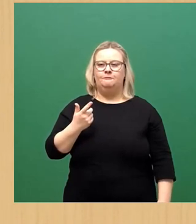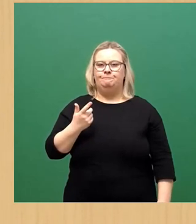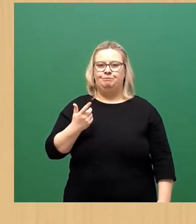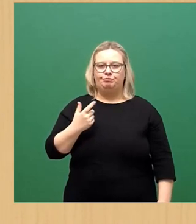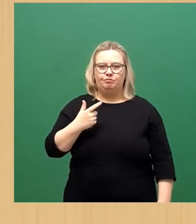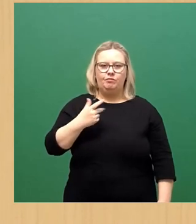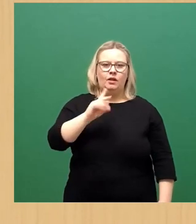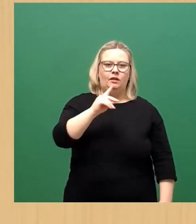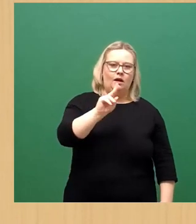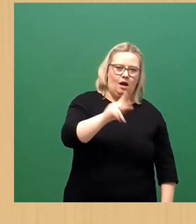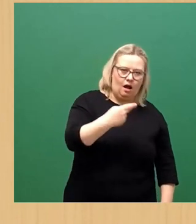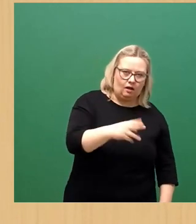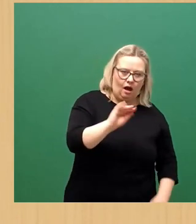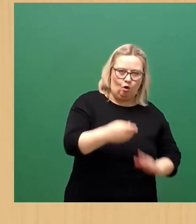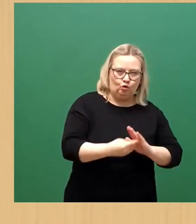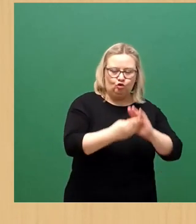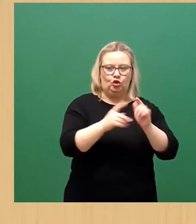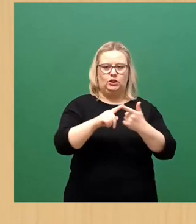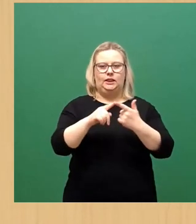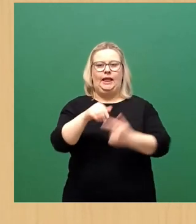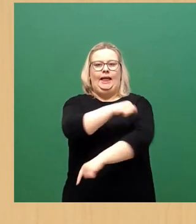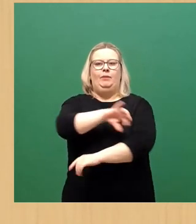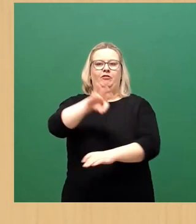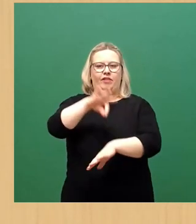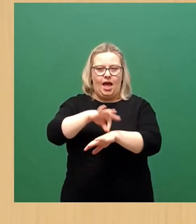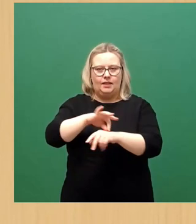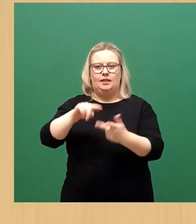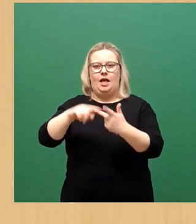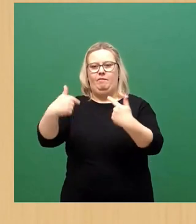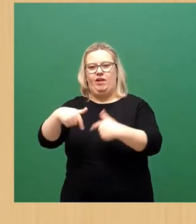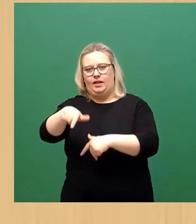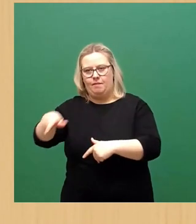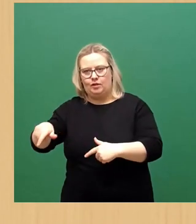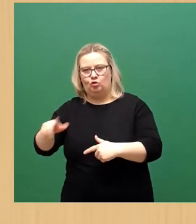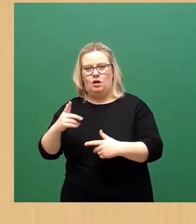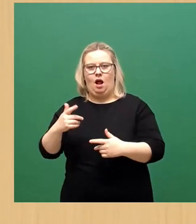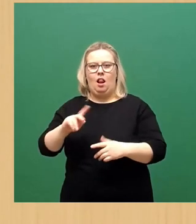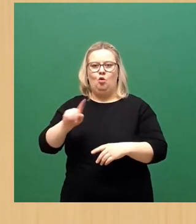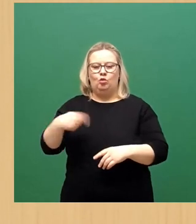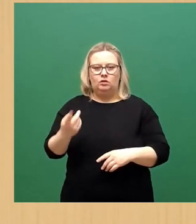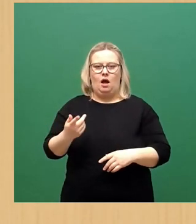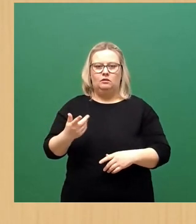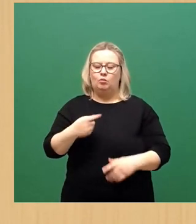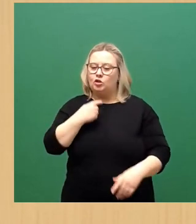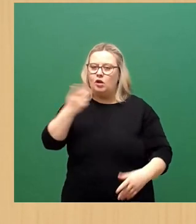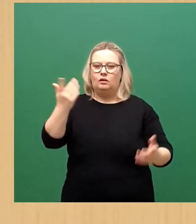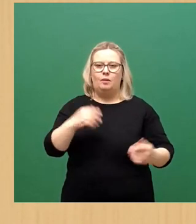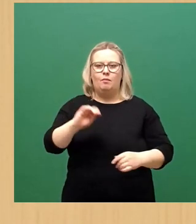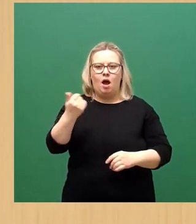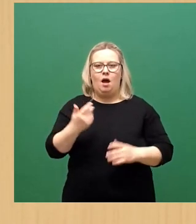unterstützt, Impfärzte, Pflegepersonal dafür zu finden. Und wir hätten einfach gesagt, Mensch, mach ein paar Linien mehr,